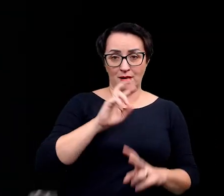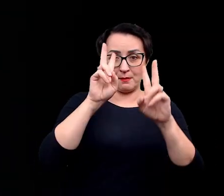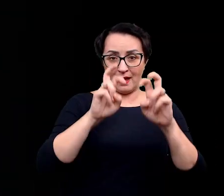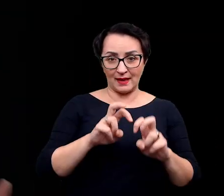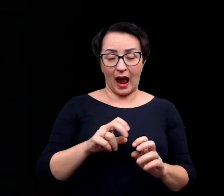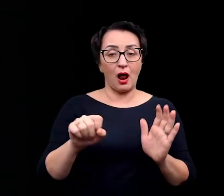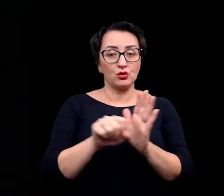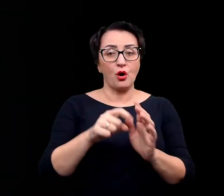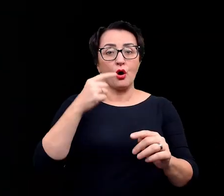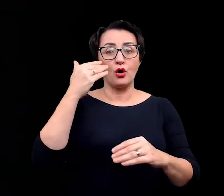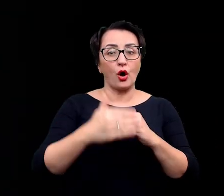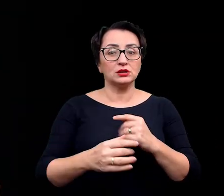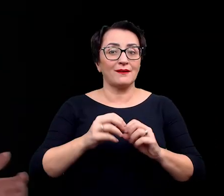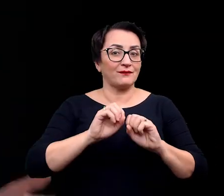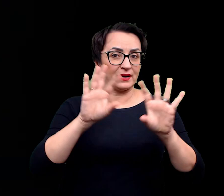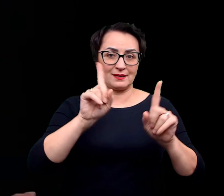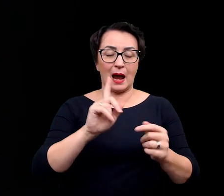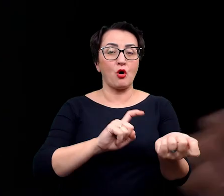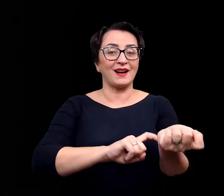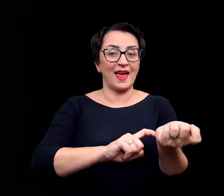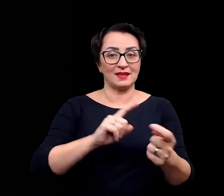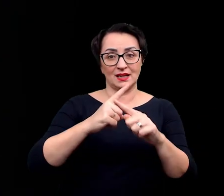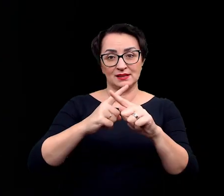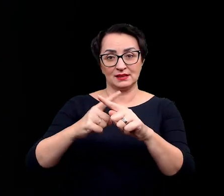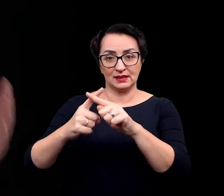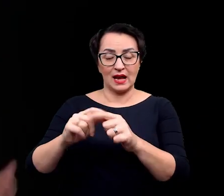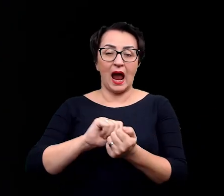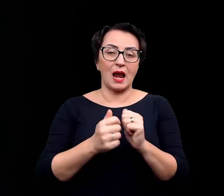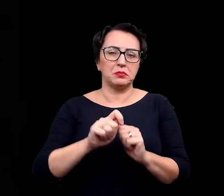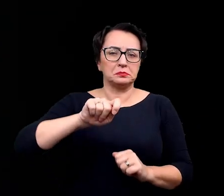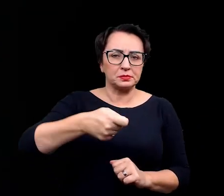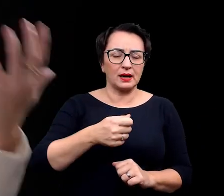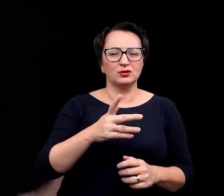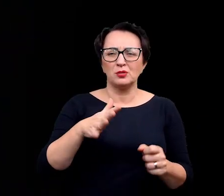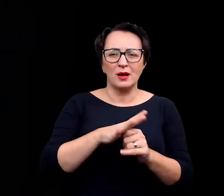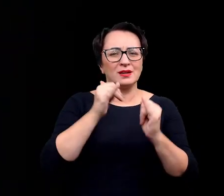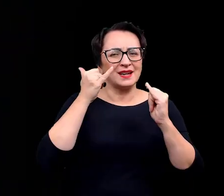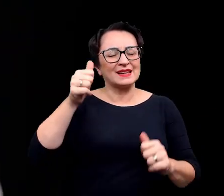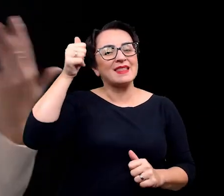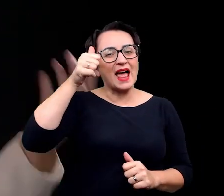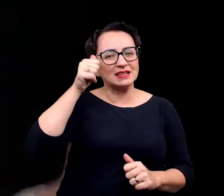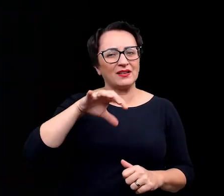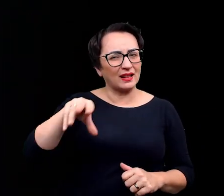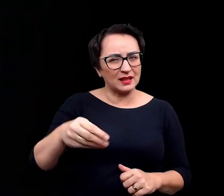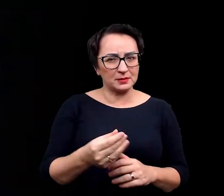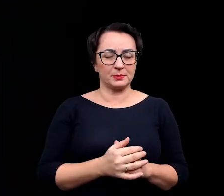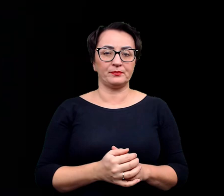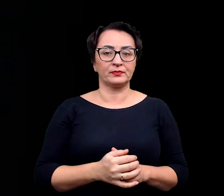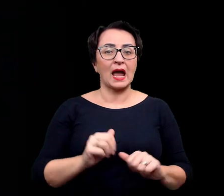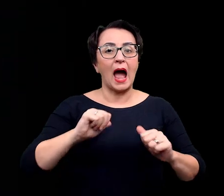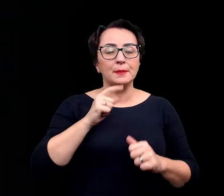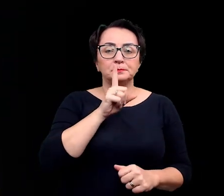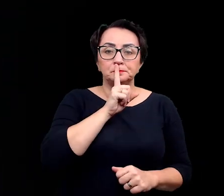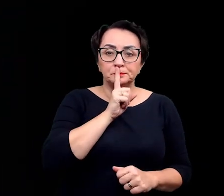ten związek jest. Albo gen XXX, także albo nadają mu jakąś zupełnie dziwną